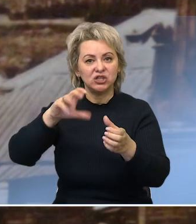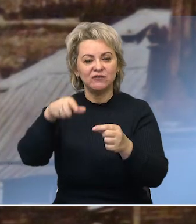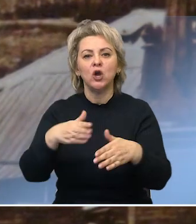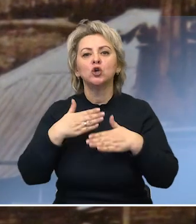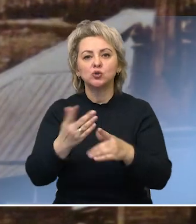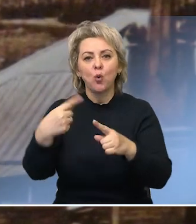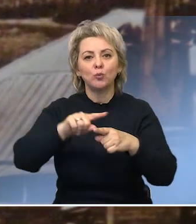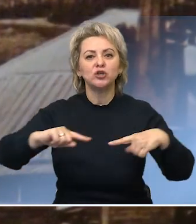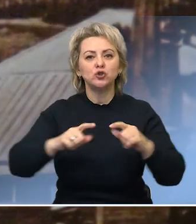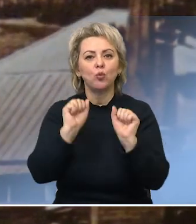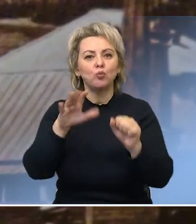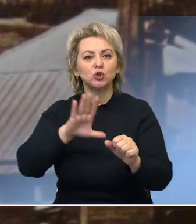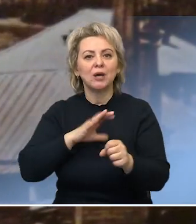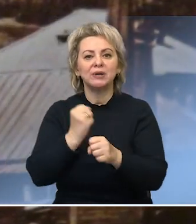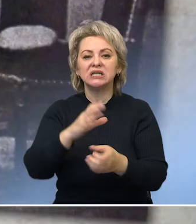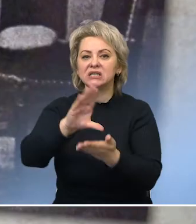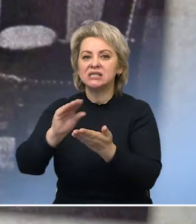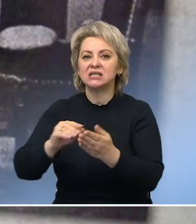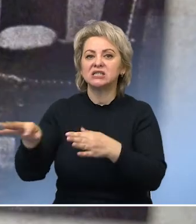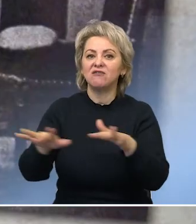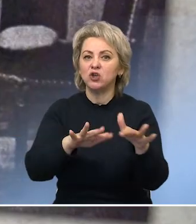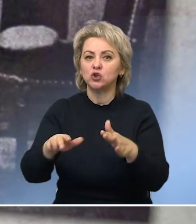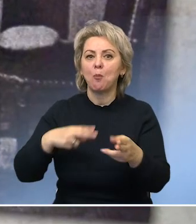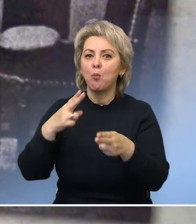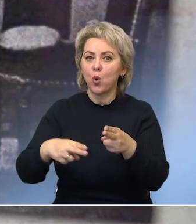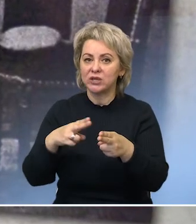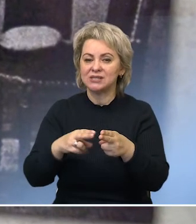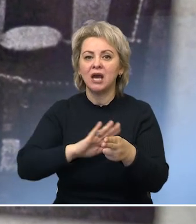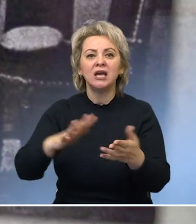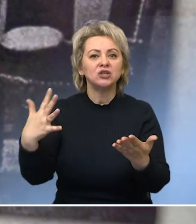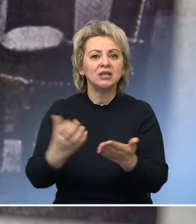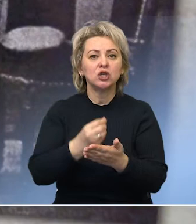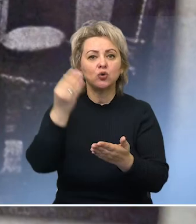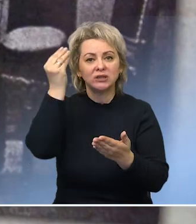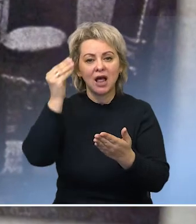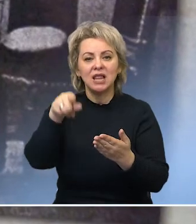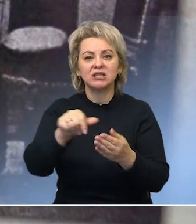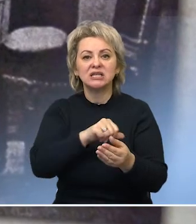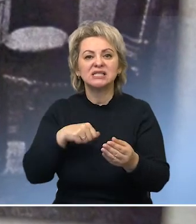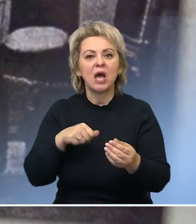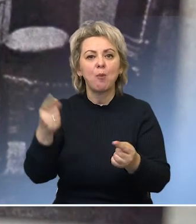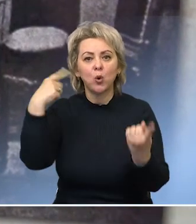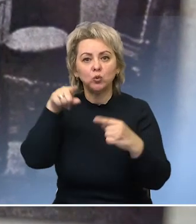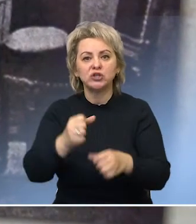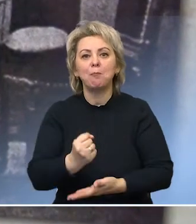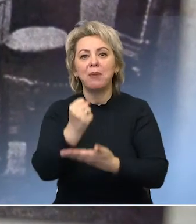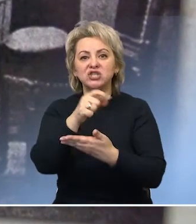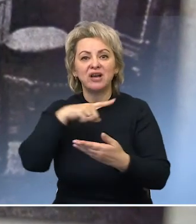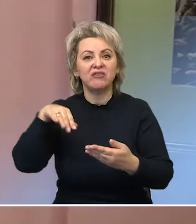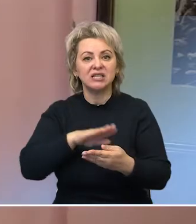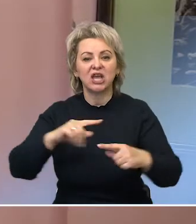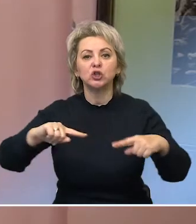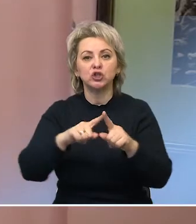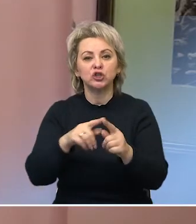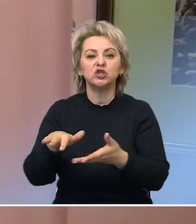можно было делать снимки с движущегося поезда. Не нашел талантливый мастер-самоучка в поддержке и в российском техническом обществе.